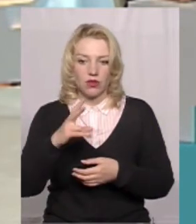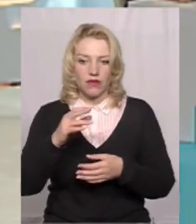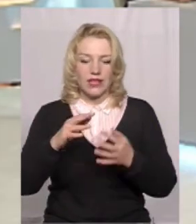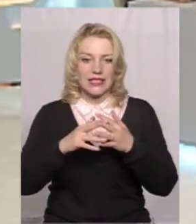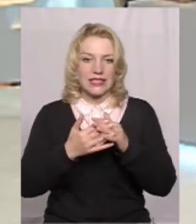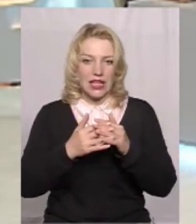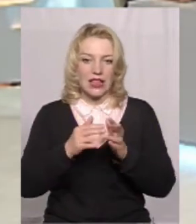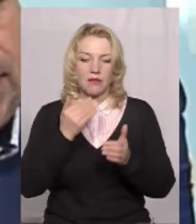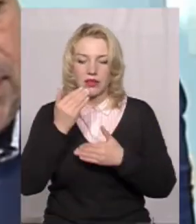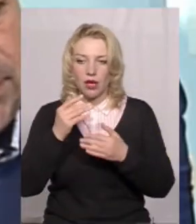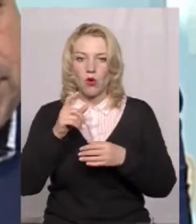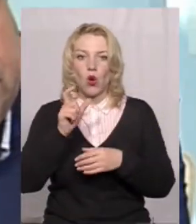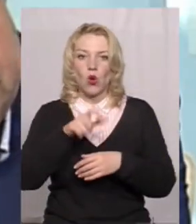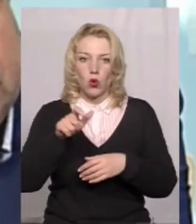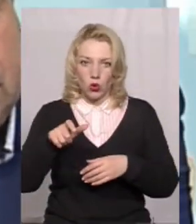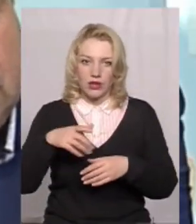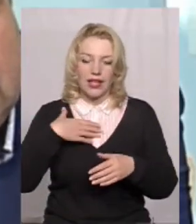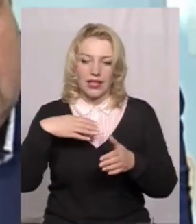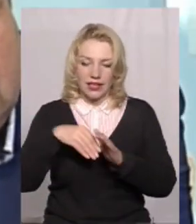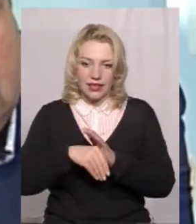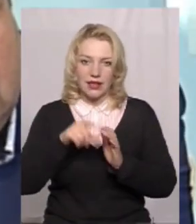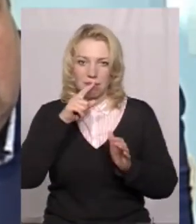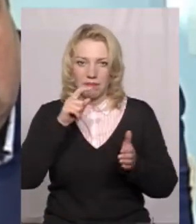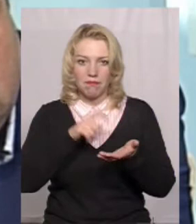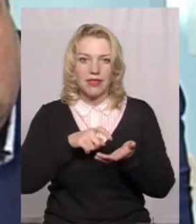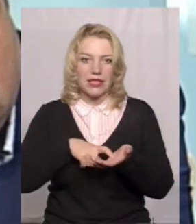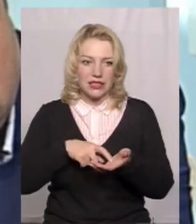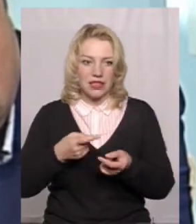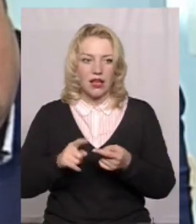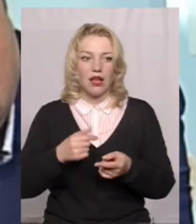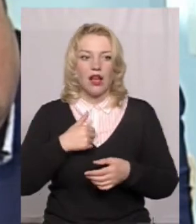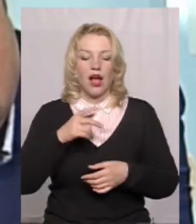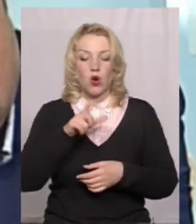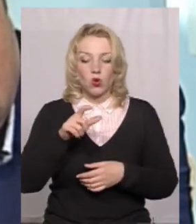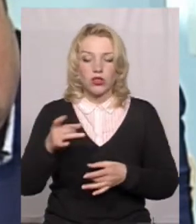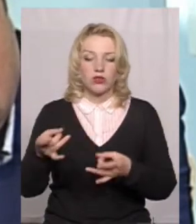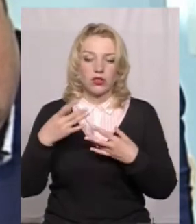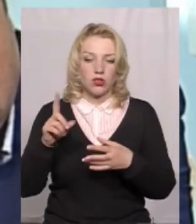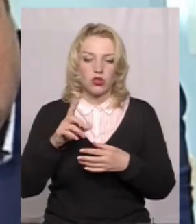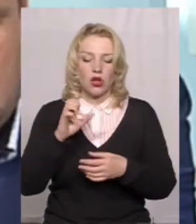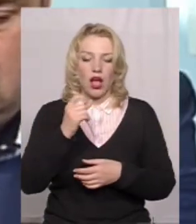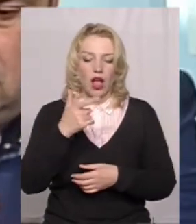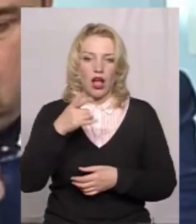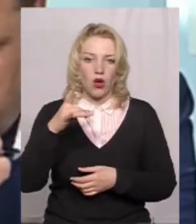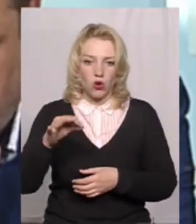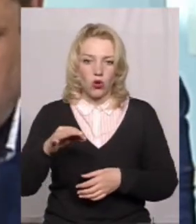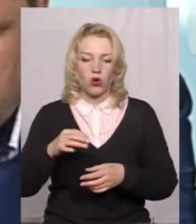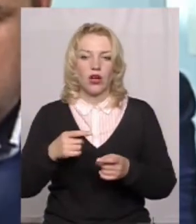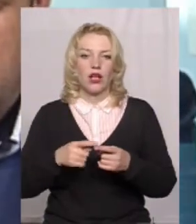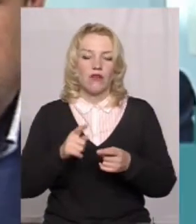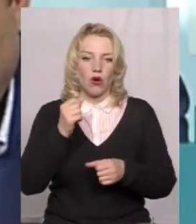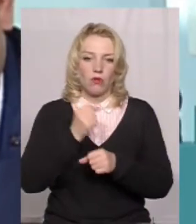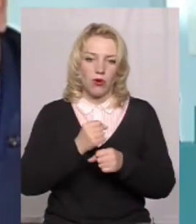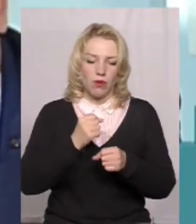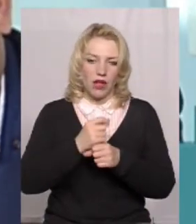далі. І люди нам говорили, що бачили, що НСЛКО Агро обробляло мішовідні